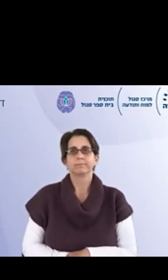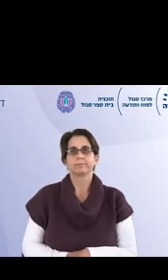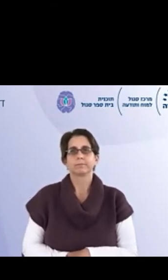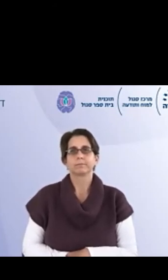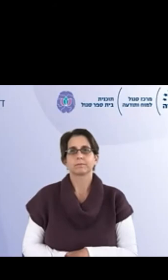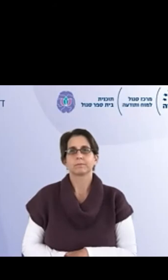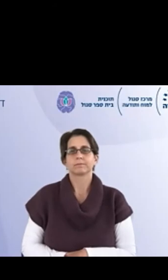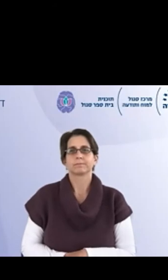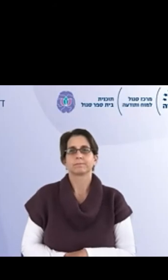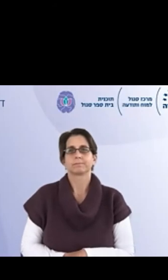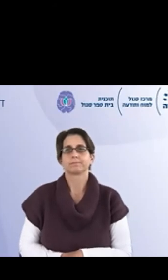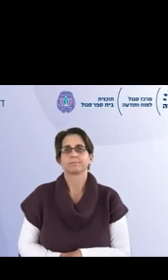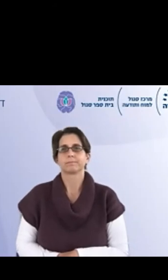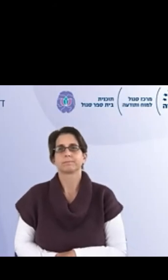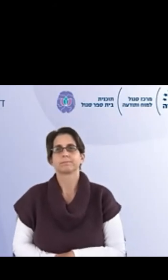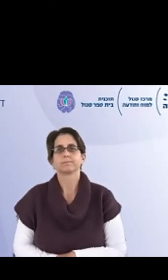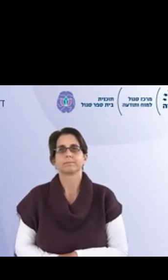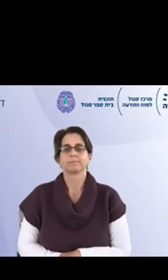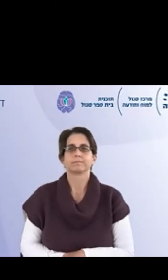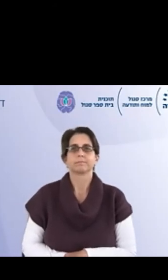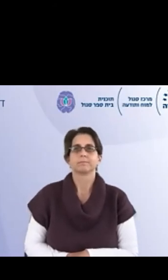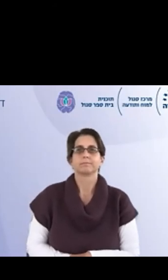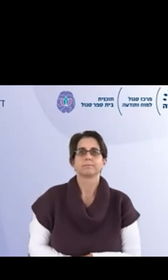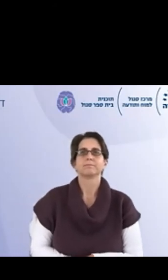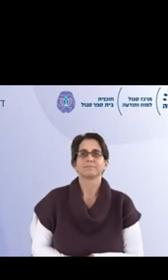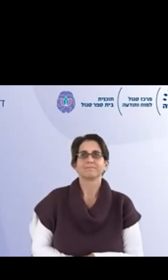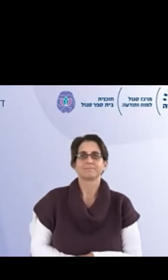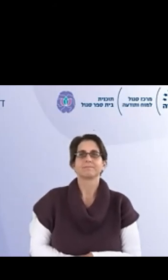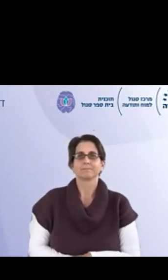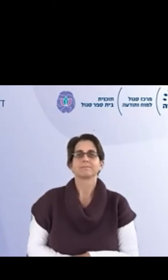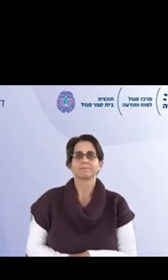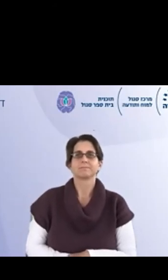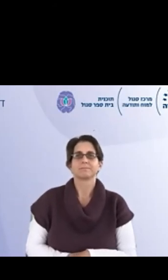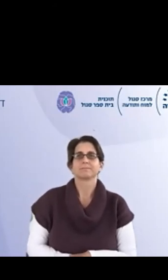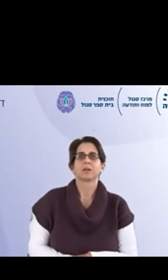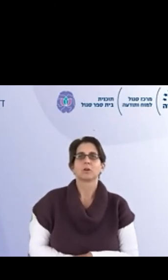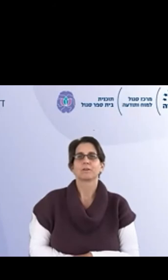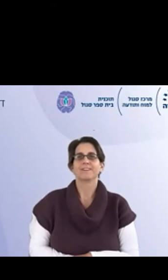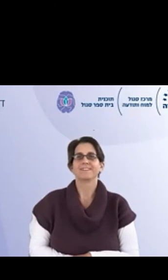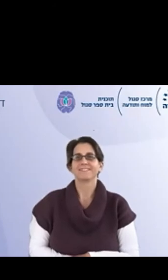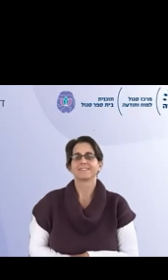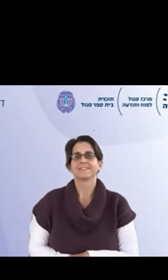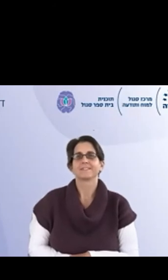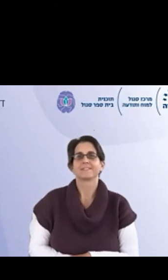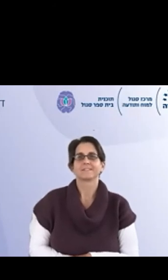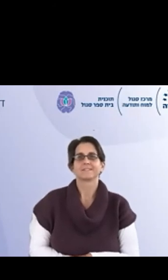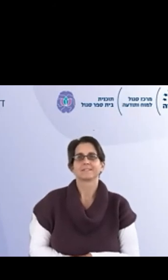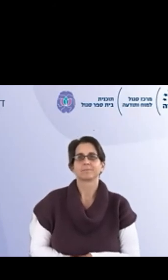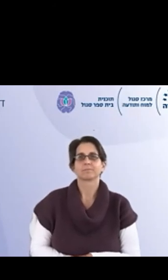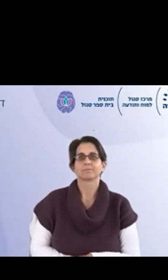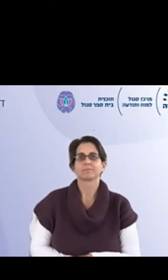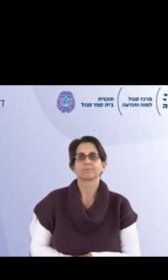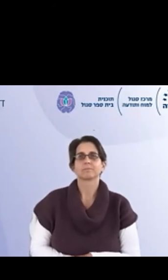והתפקיד שלי זה להחזיק את זה, כאילו שזה קורה, לא משנה מה, לא משנה אם יש משהו בחוץ, ואני חושבת